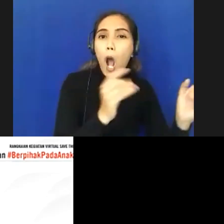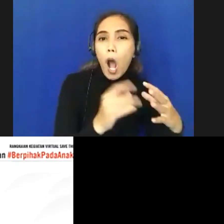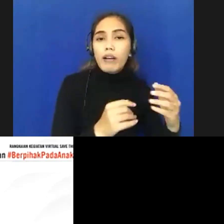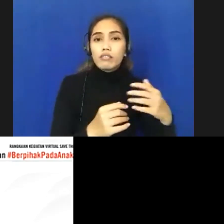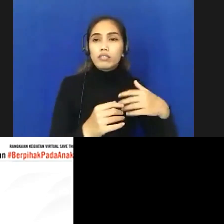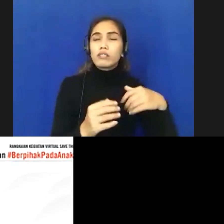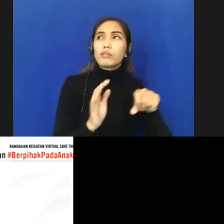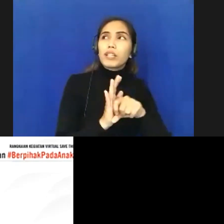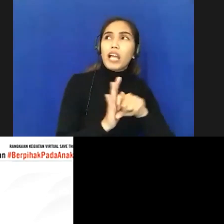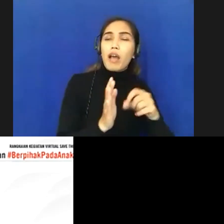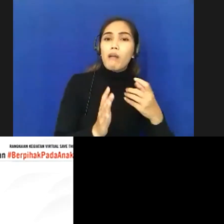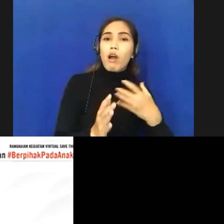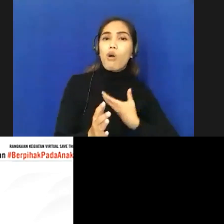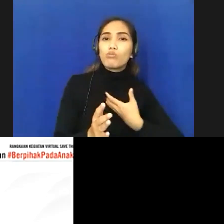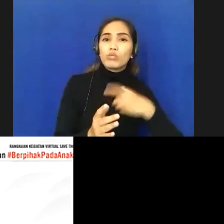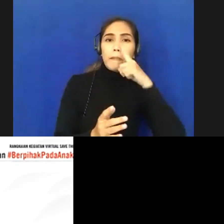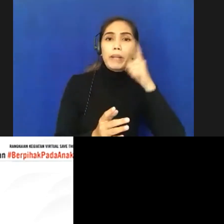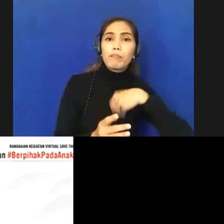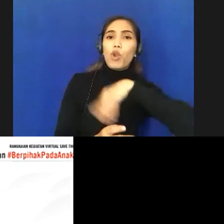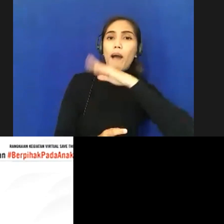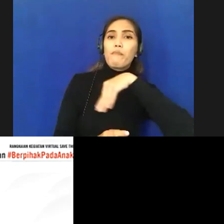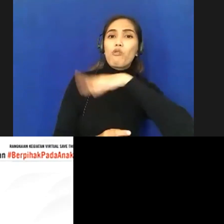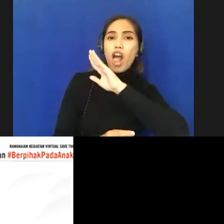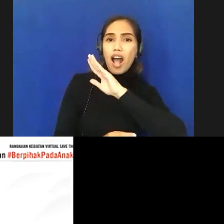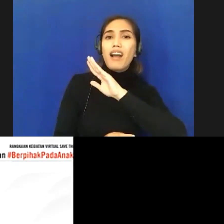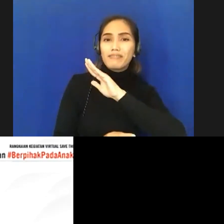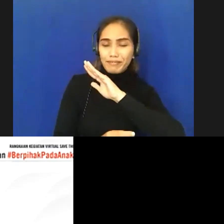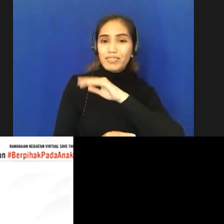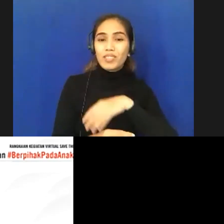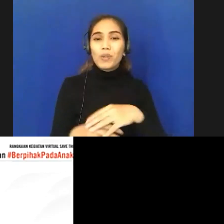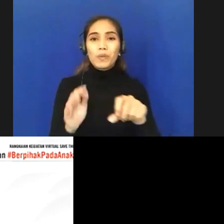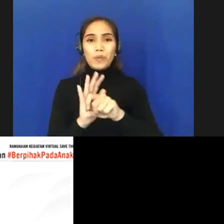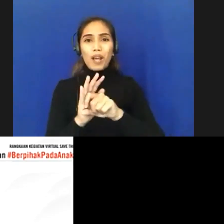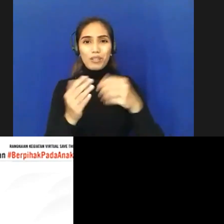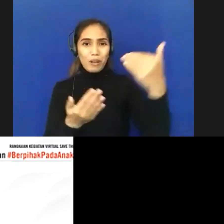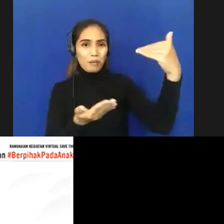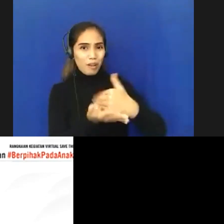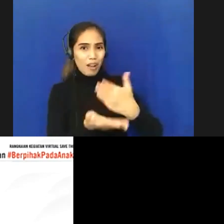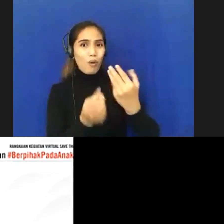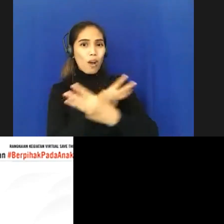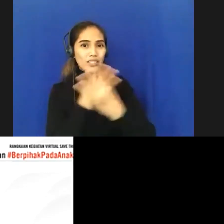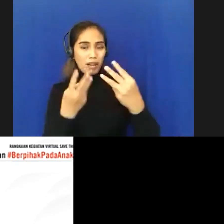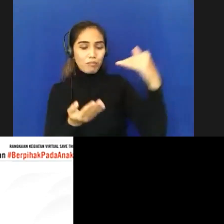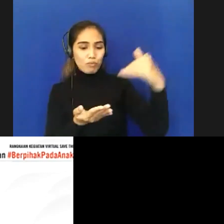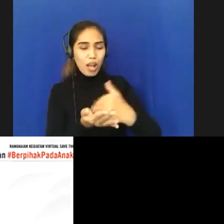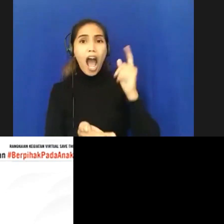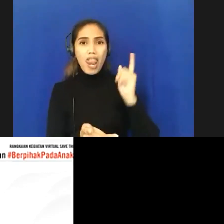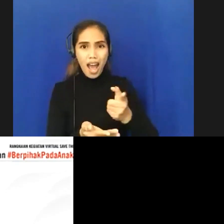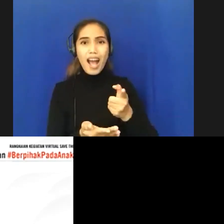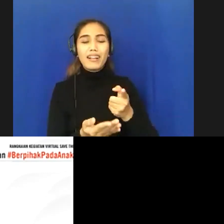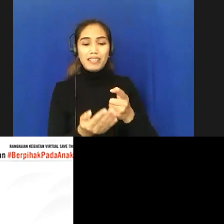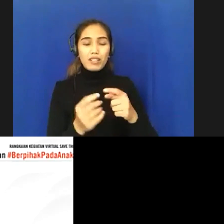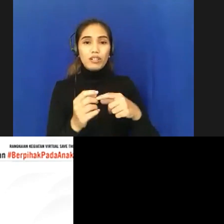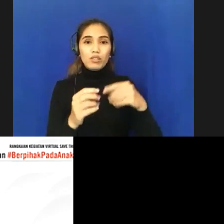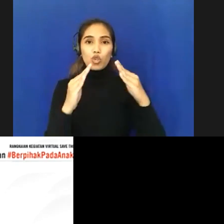mereka ingin cepat pulang nah ini saya barusan dapat WA dari seorang peserta isolasi terpusat di rumah sakit pertama